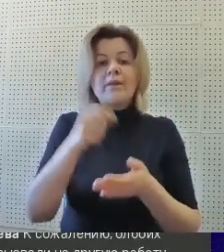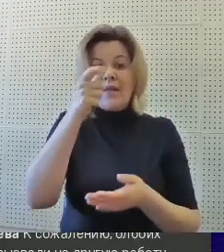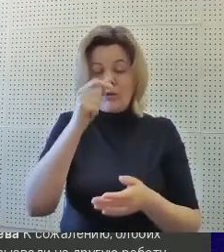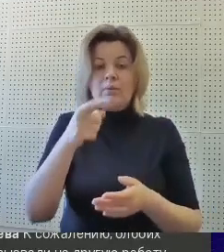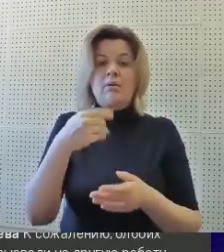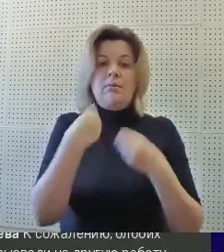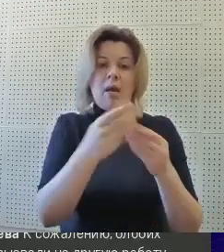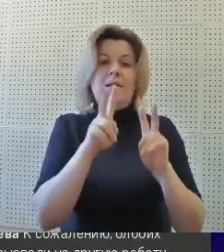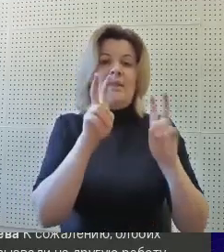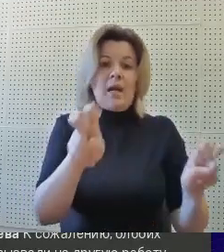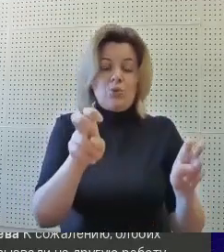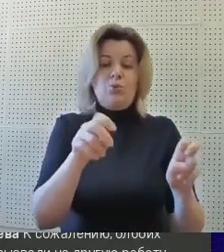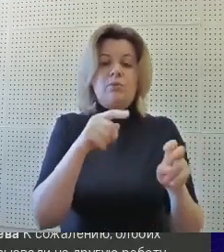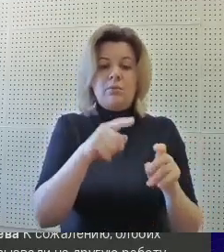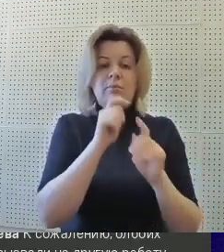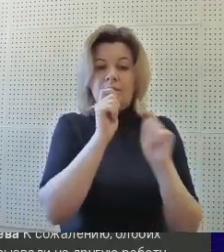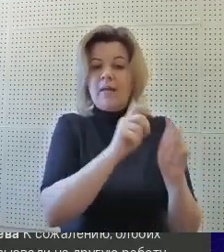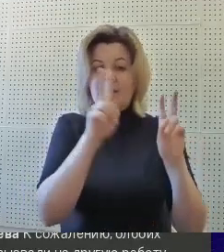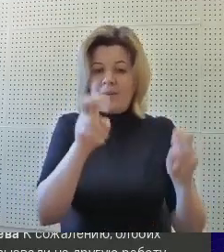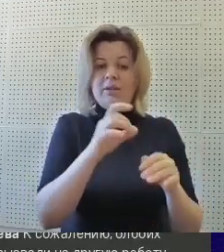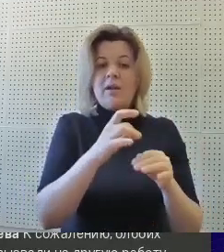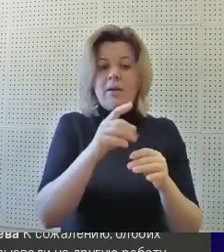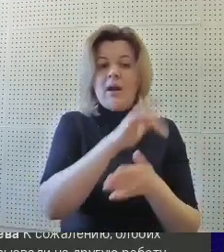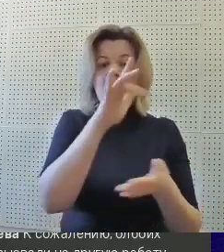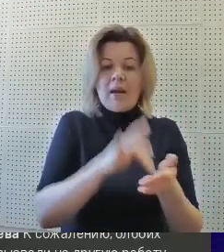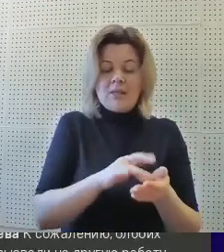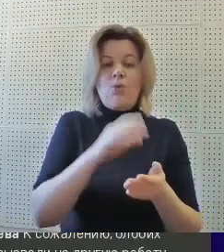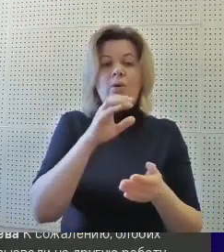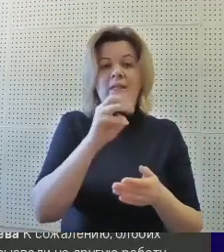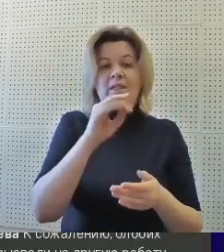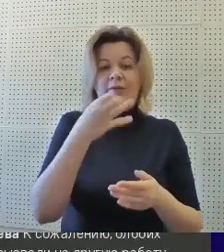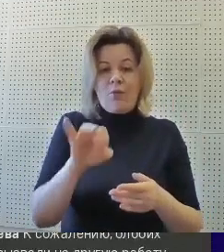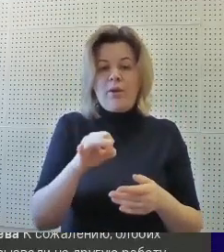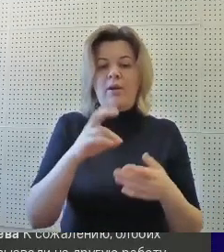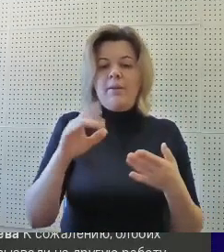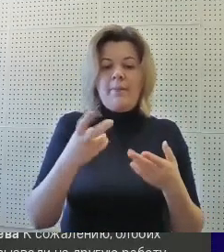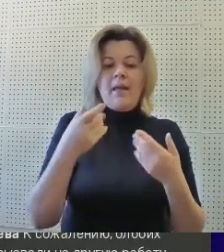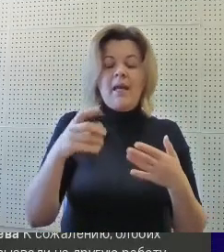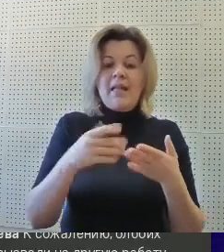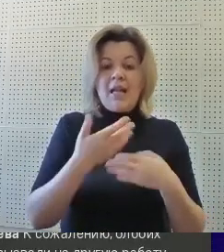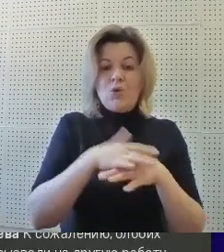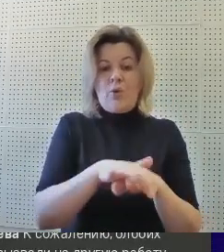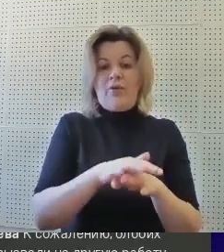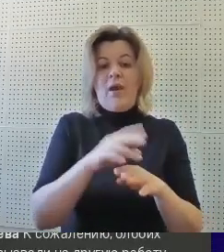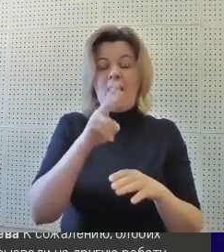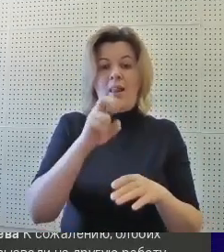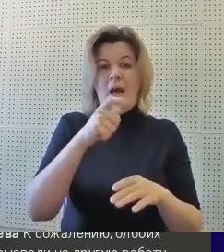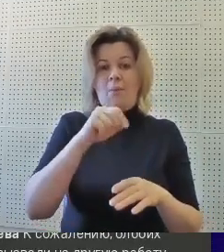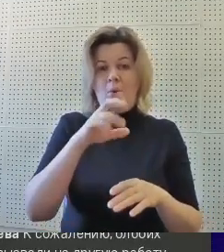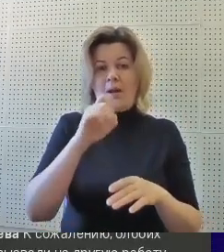был присвоен статус городской сетевой инновационной площадки по направлению «Сетевая